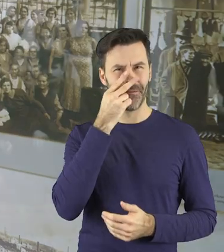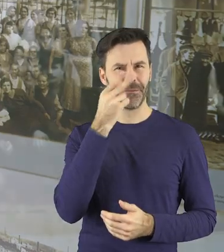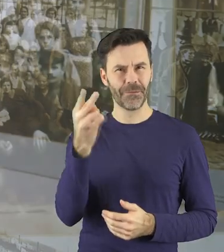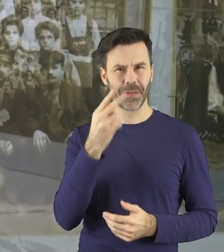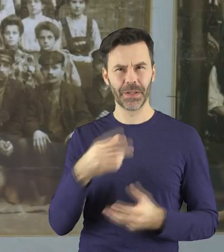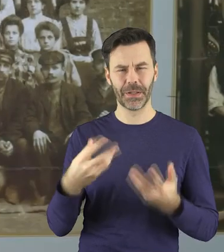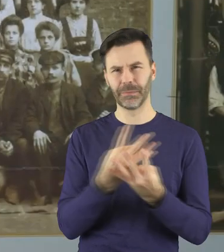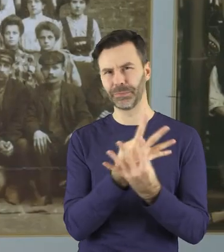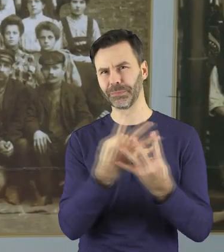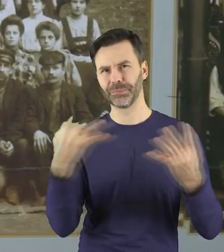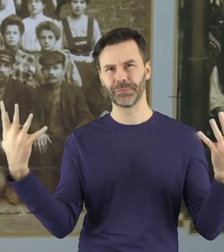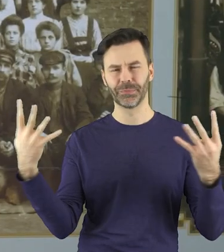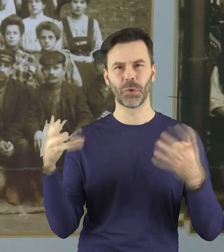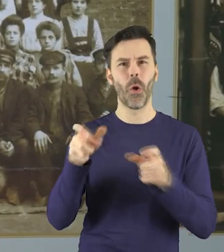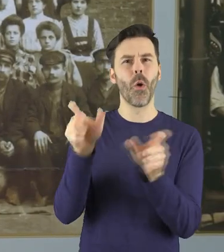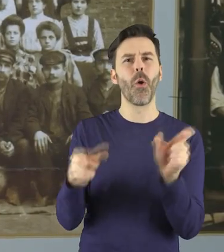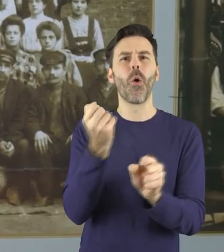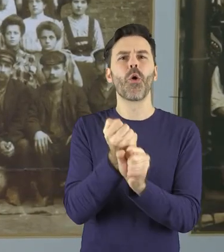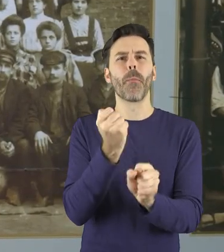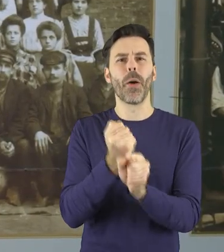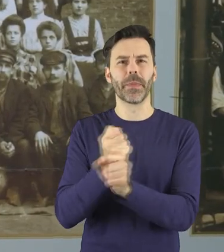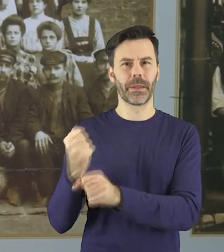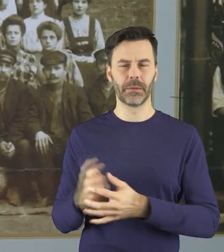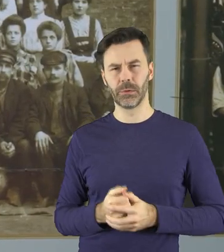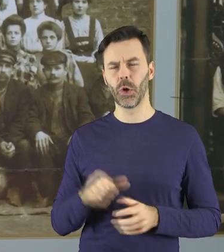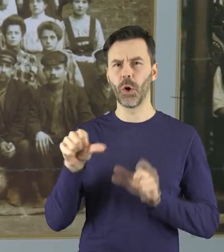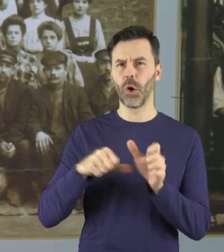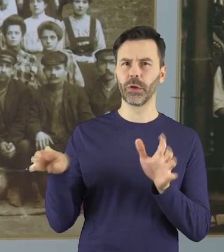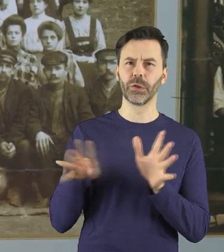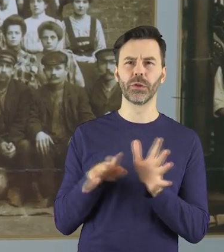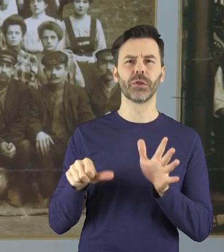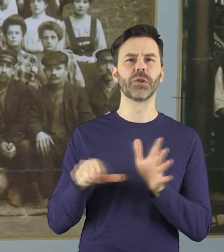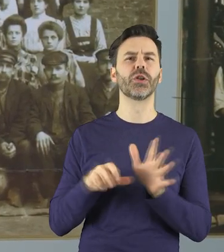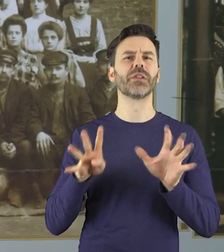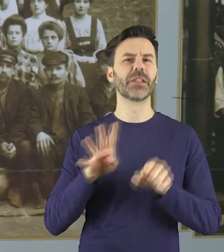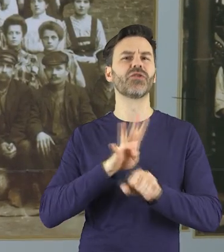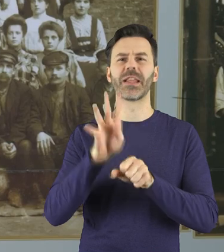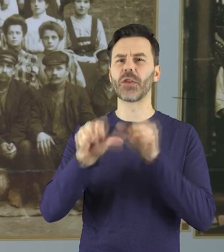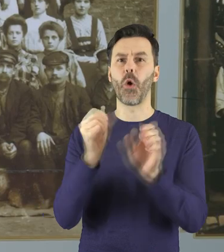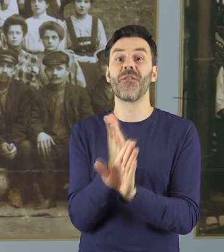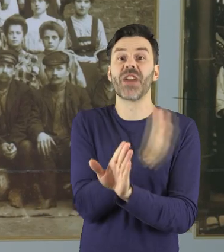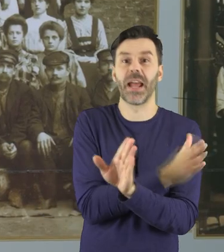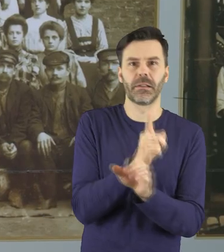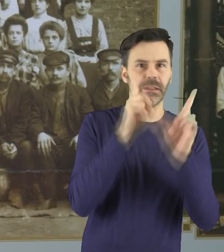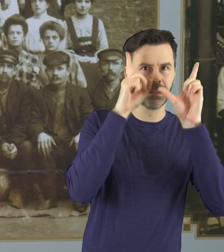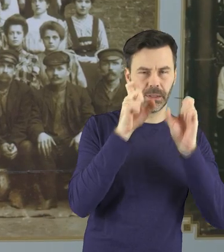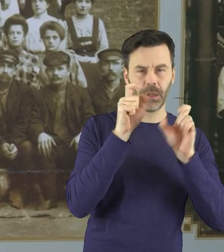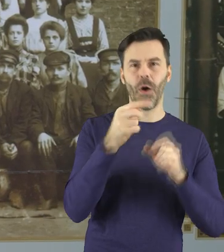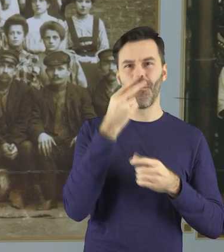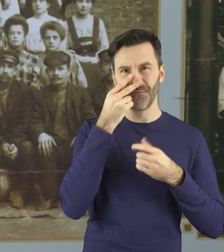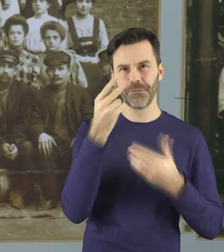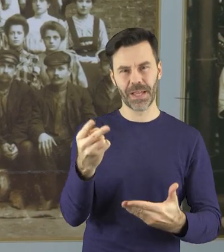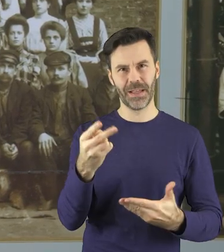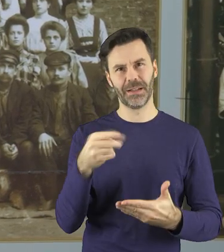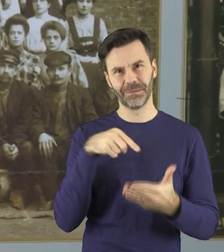widzą Państwo grupę robotników. Jest to zdjęcie wykonane przed 1914 rokiem, na którym